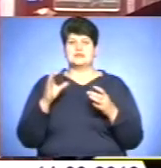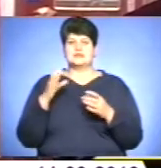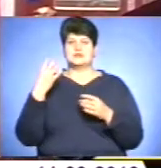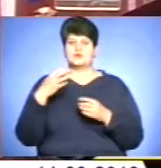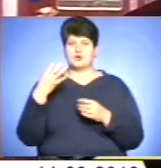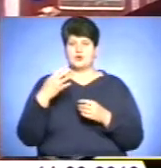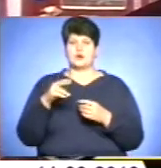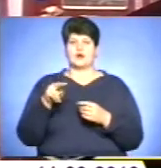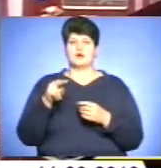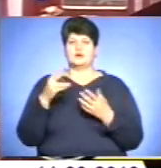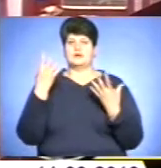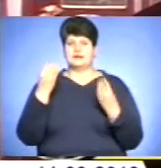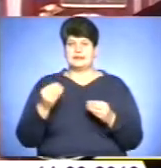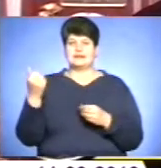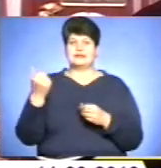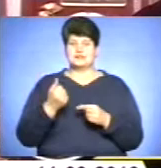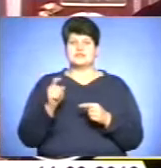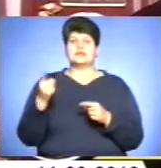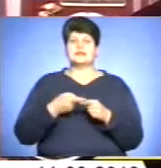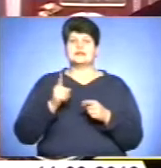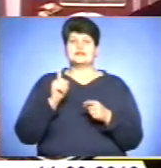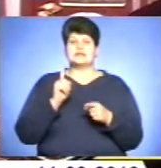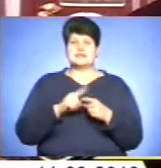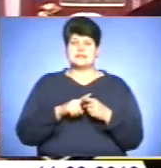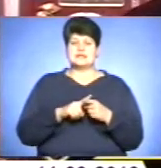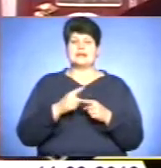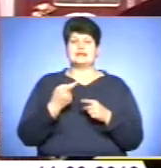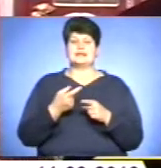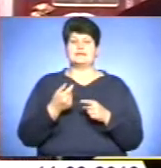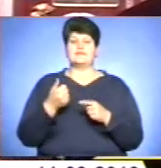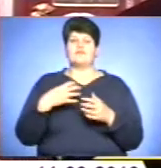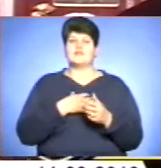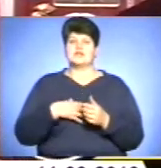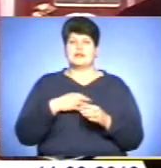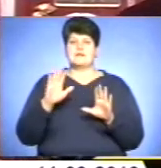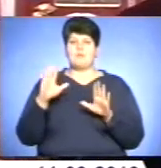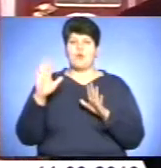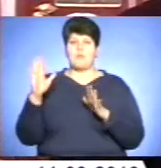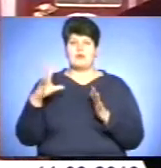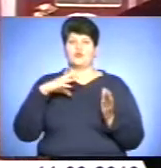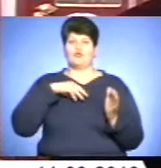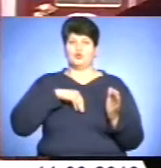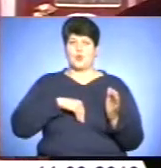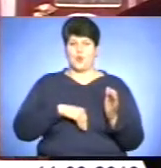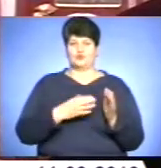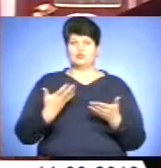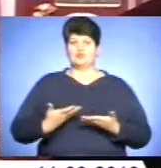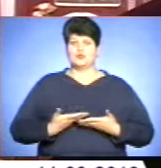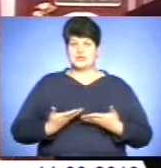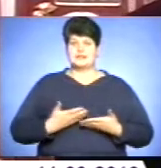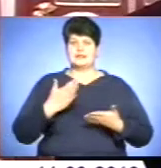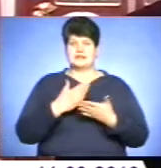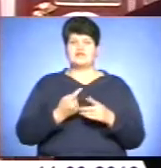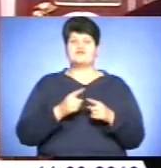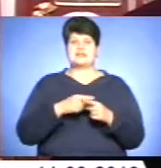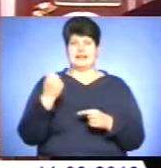і яким чином церква уклала так, і які важливі моменти в духовному, літургічному житті відбуваються саме цей